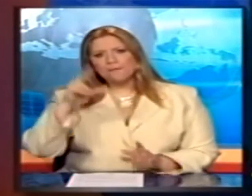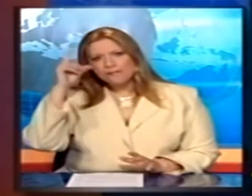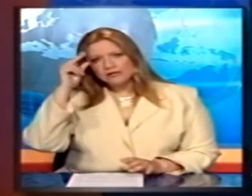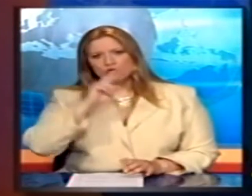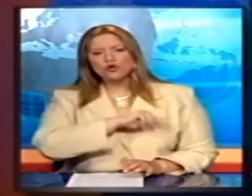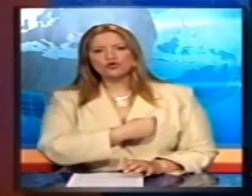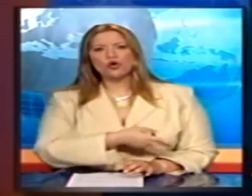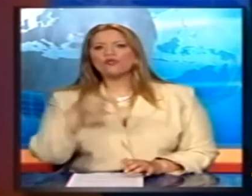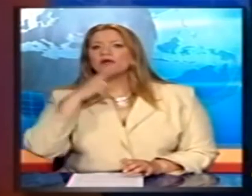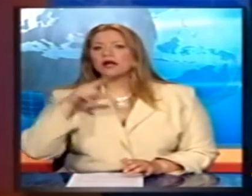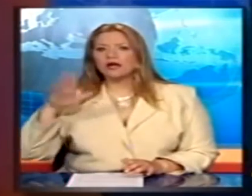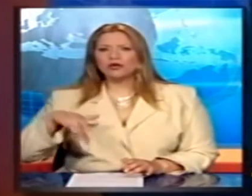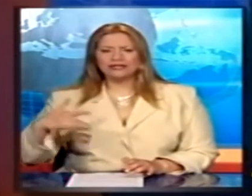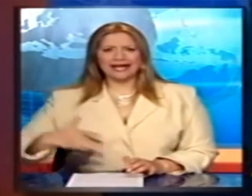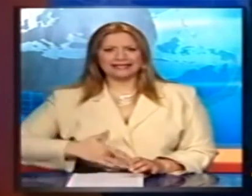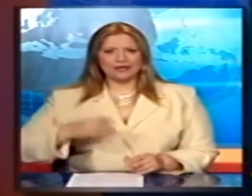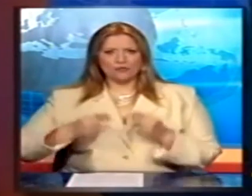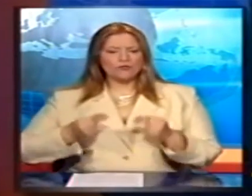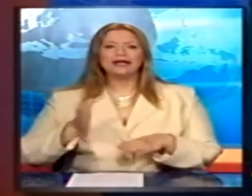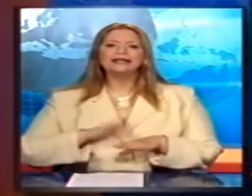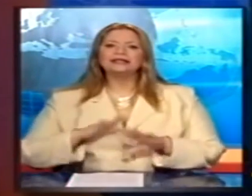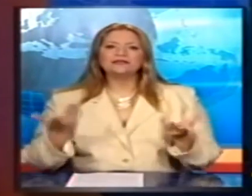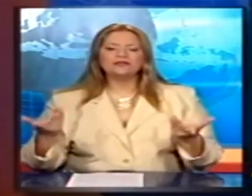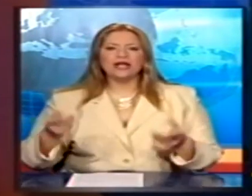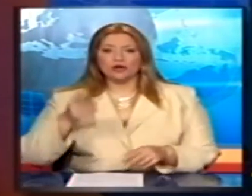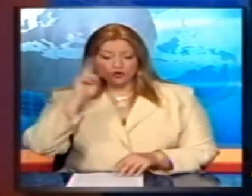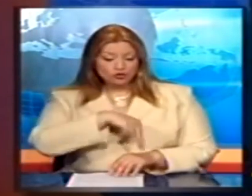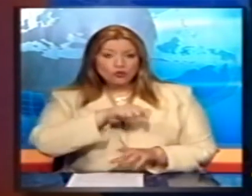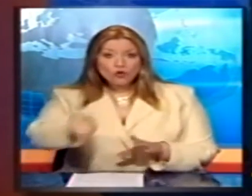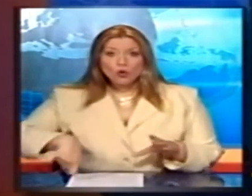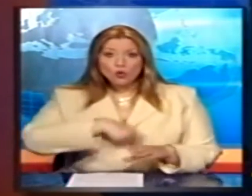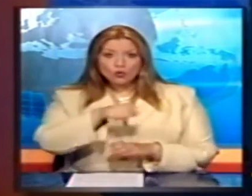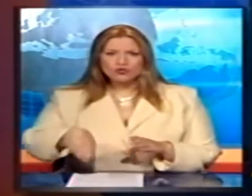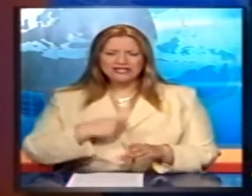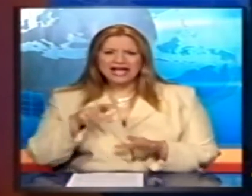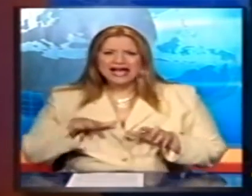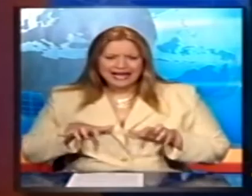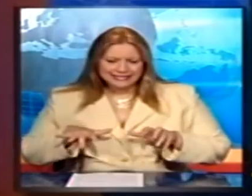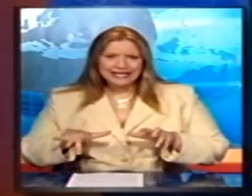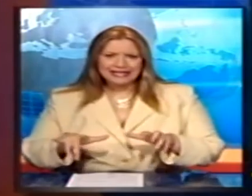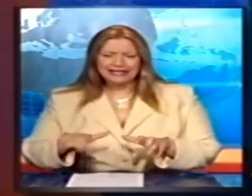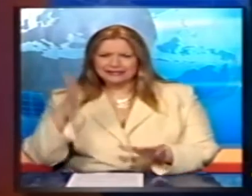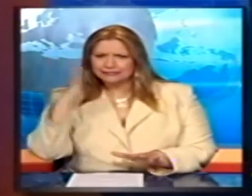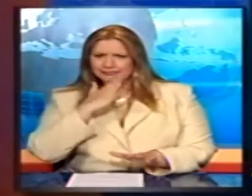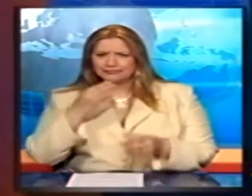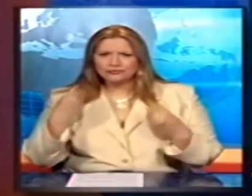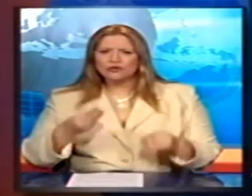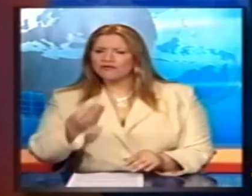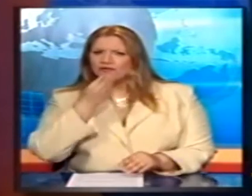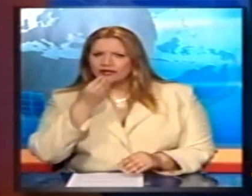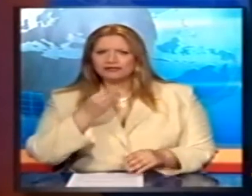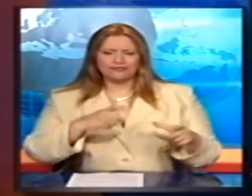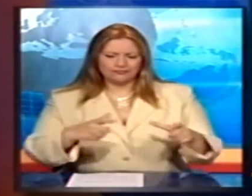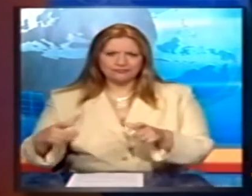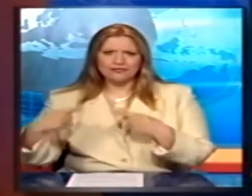Πανεπιστημιακό Νοσοκομείο Ιρακλείου οφείλονταν στην έλλειψη καθαριότητα στην κουζίνα του νοσοκομείου όπου οι κατσαρίδες περπατούσαν ανενόχλητες εσκεύη και φαγητά